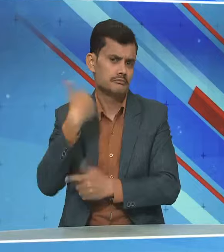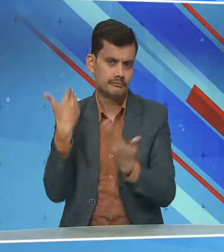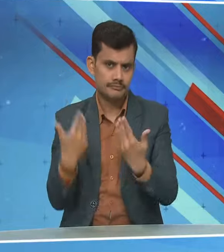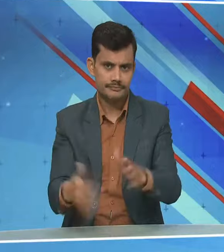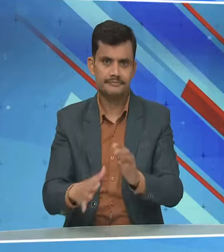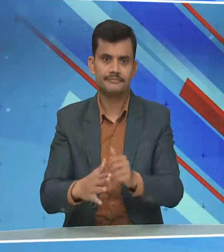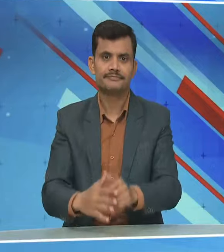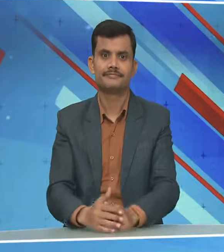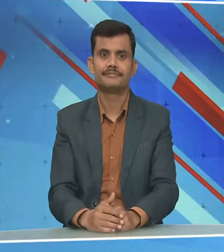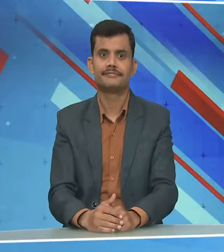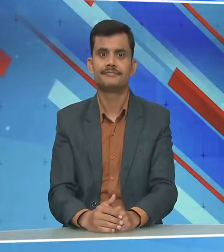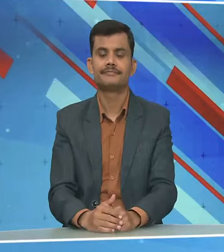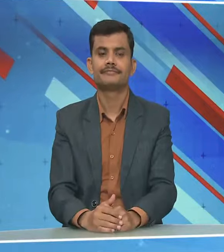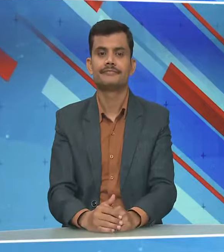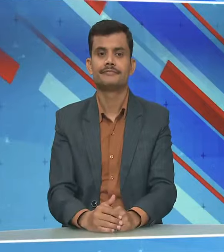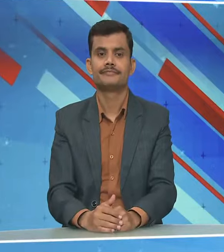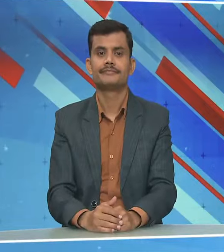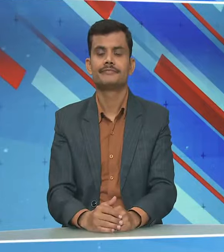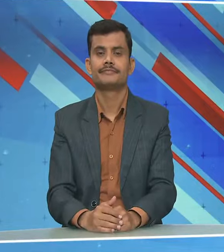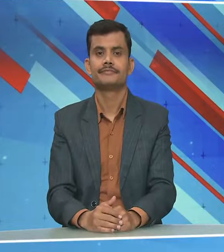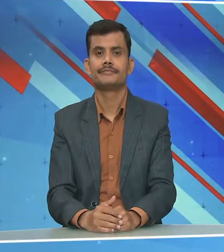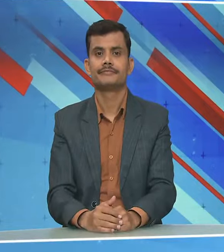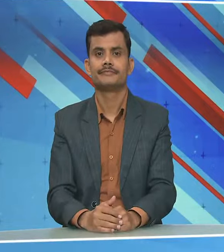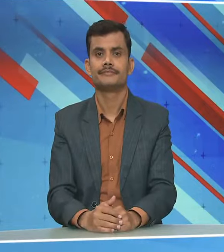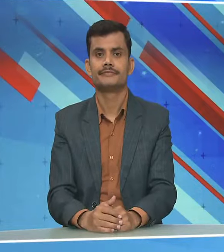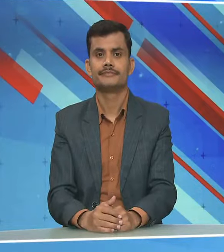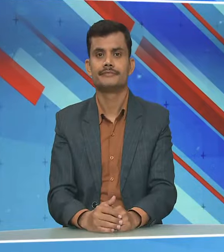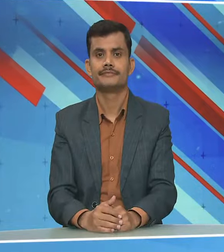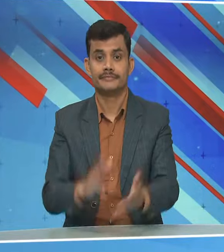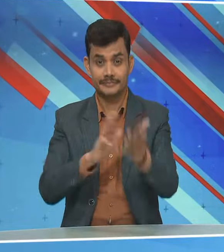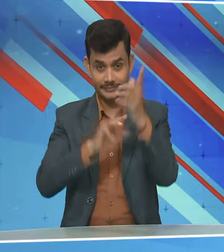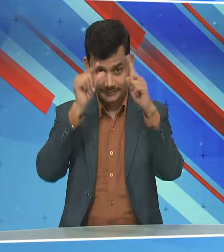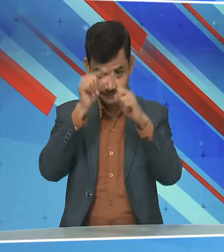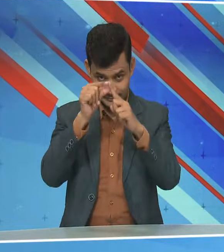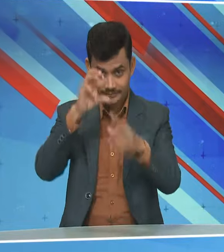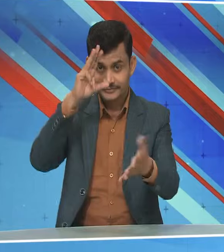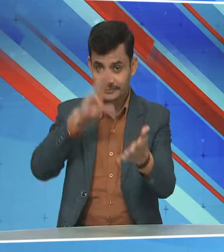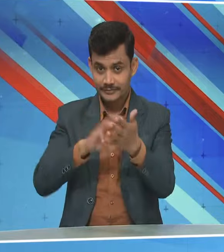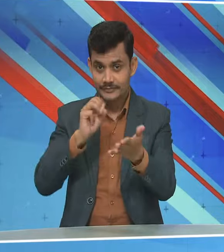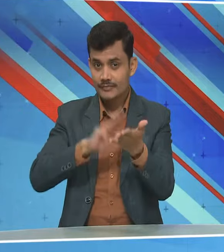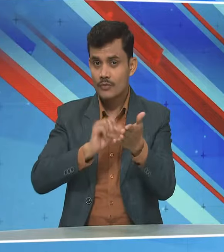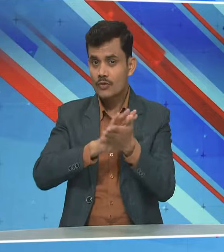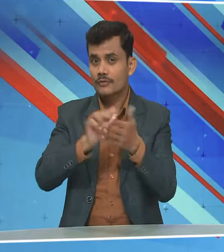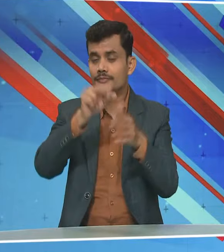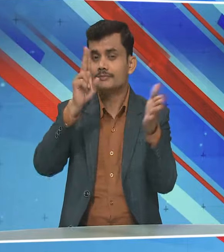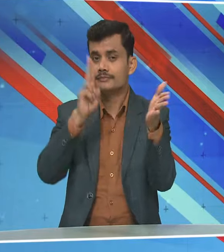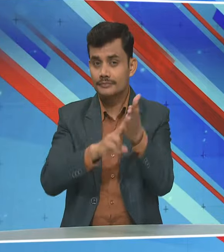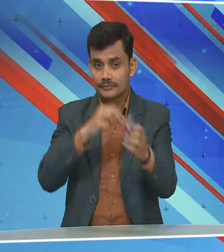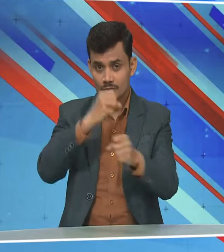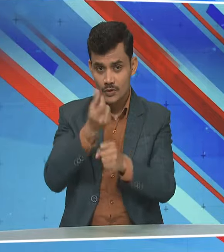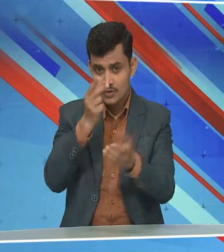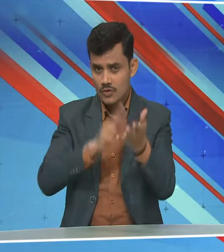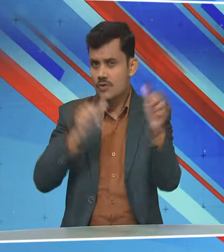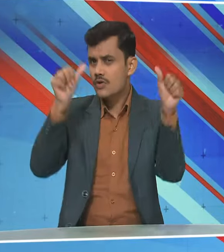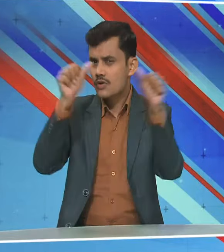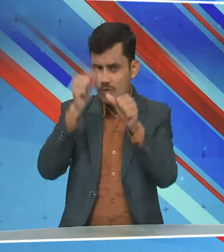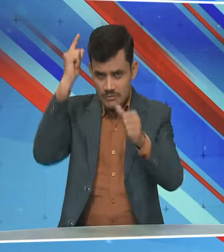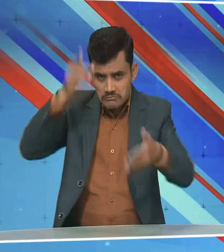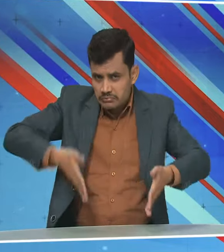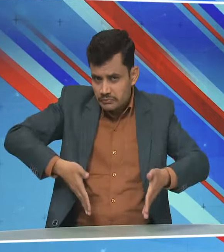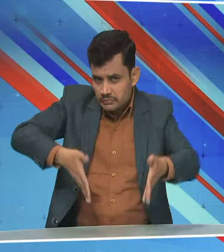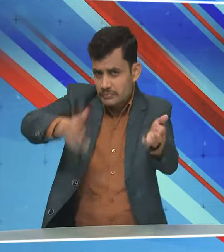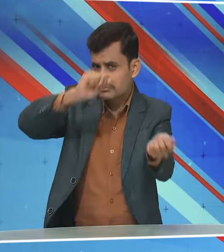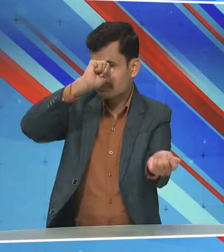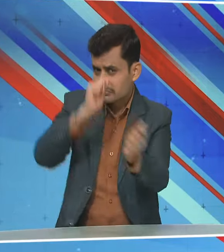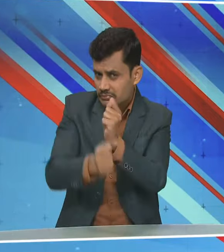मुख्यमंत्री मोहन यादव ने गुना सड़क हादसे में